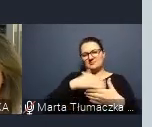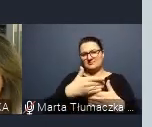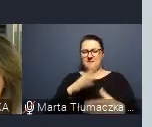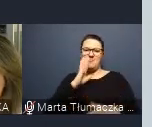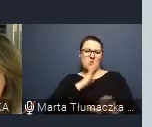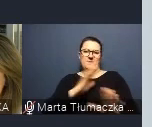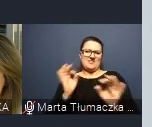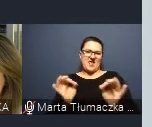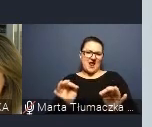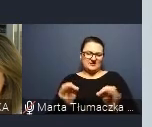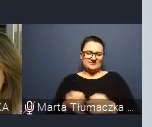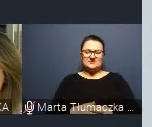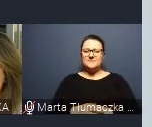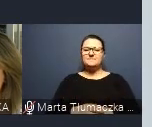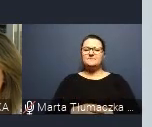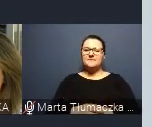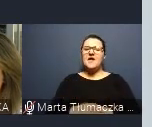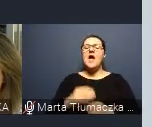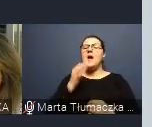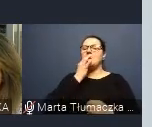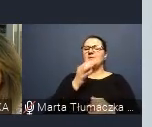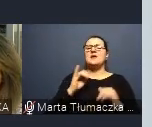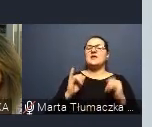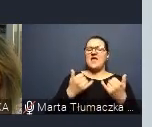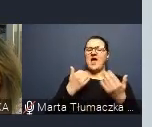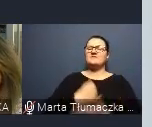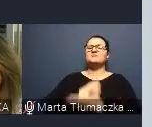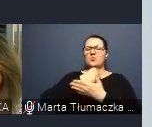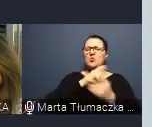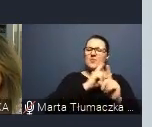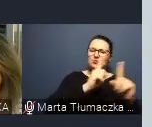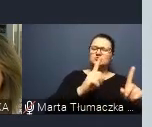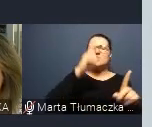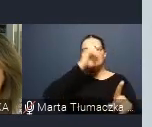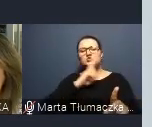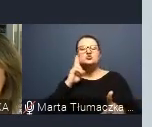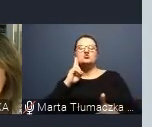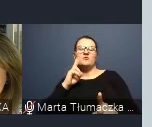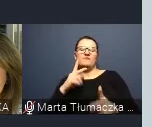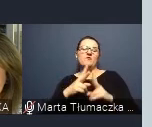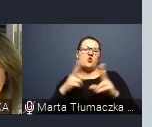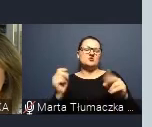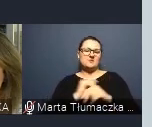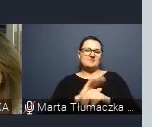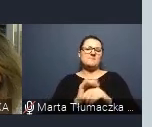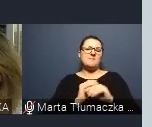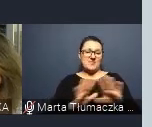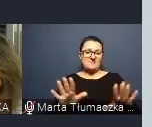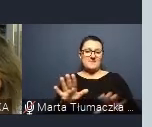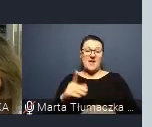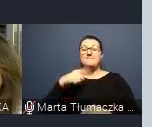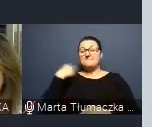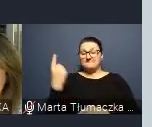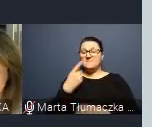Ale jak wspomóc nauczycieli rodziców w czasie pandemii? No my przygotowaliśmy takie narzędzie, do którego